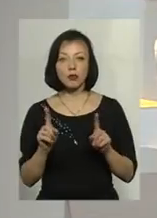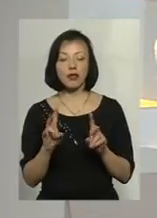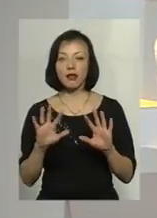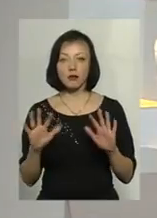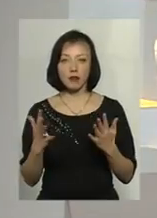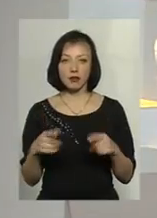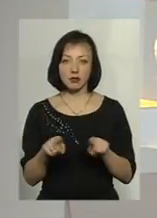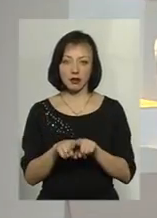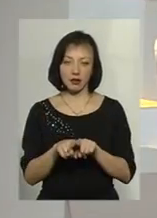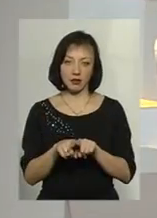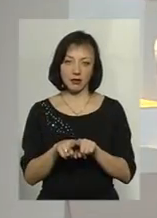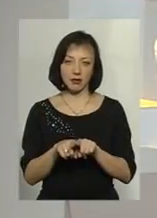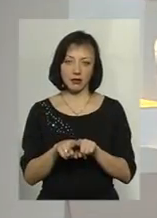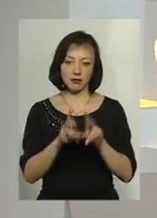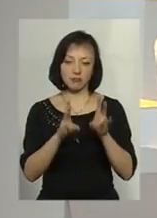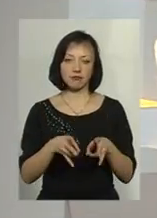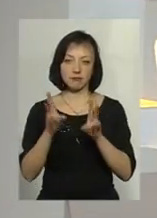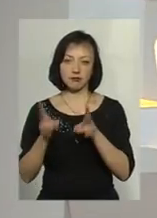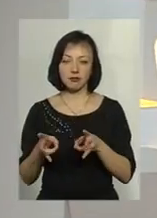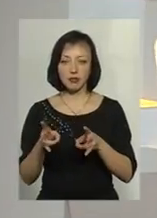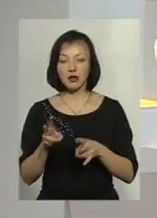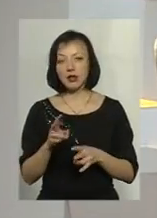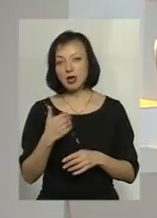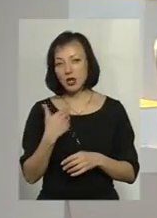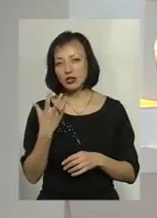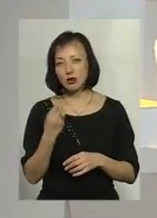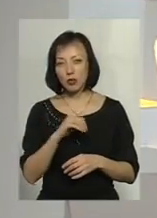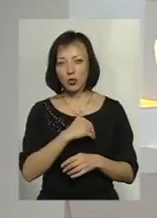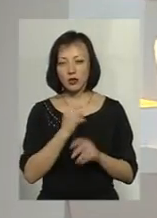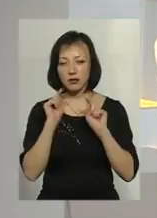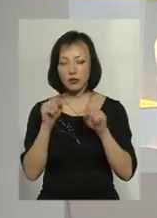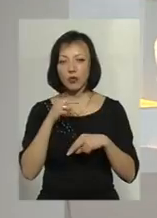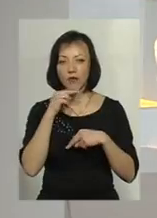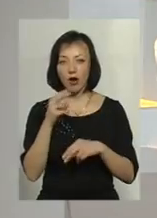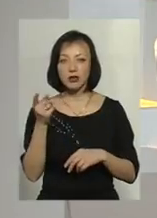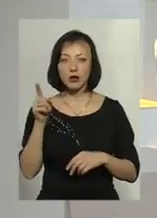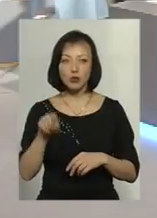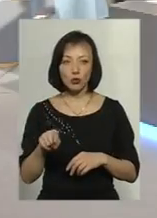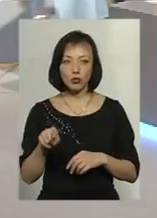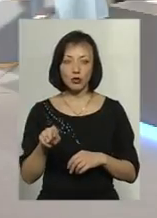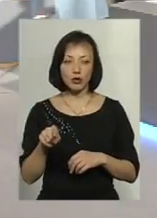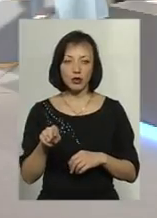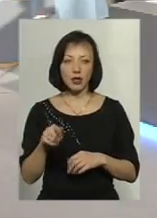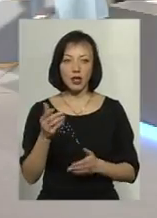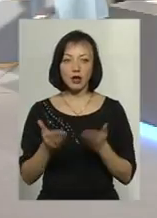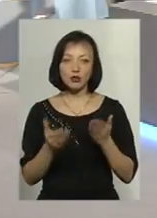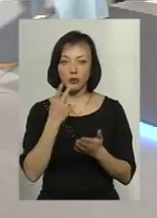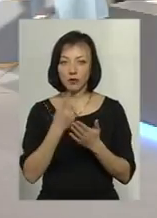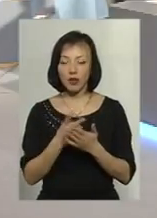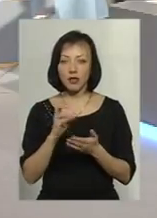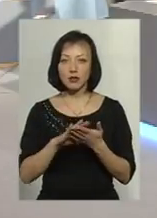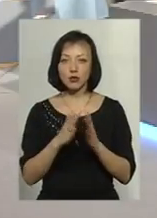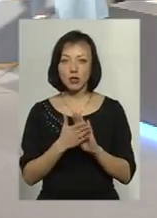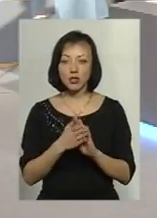траплялося таких випадків. І, власне, я ще би хотіла акцентувати увагу на тому, що, якщо поглянути на